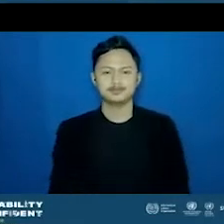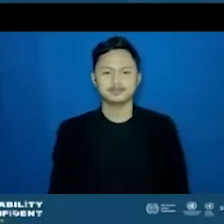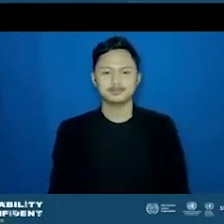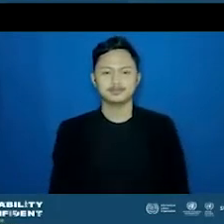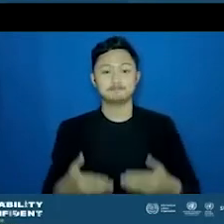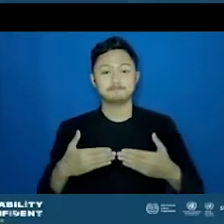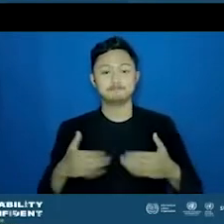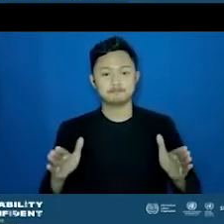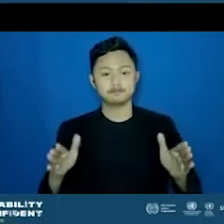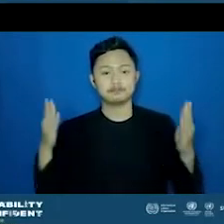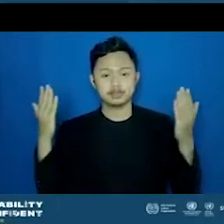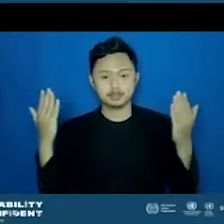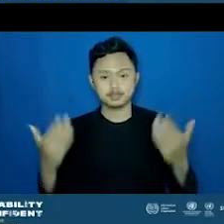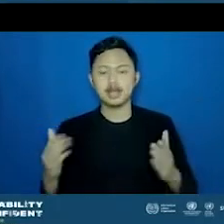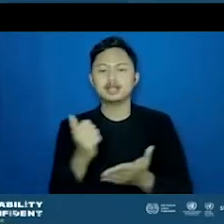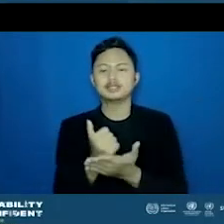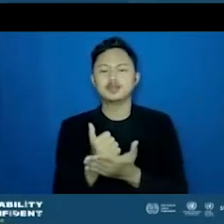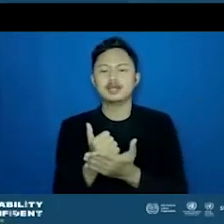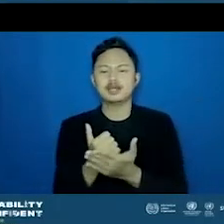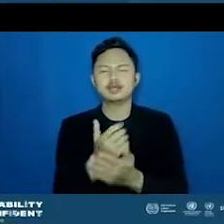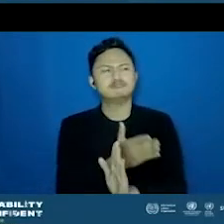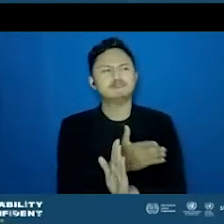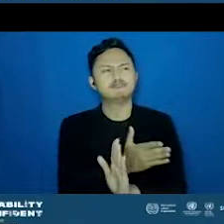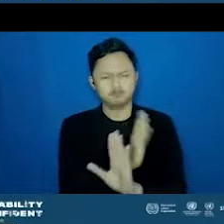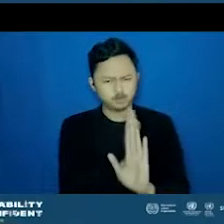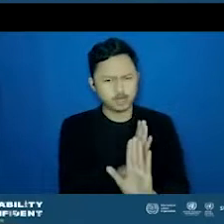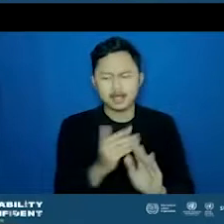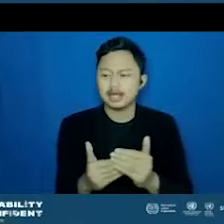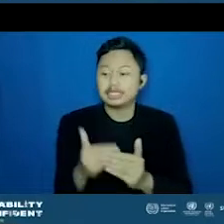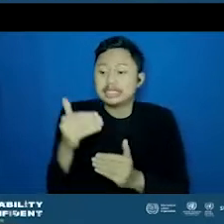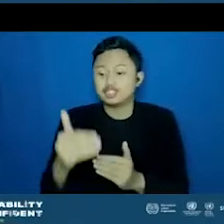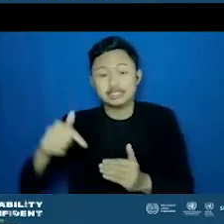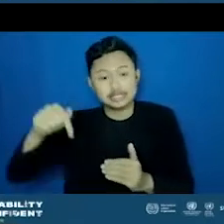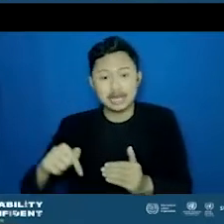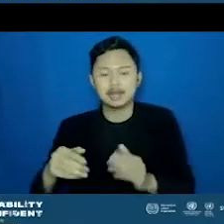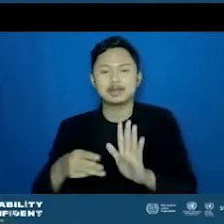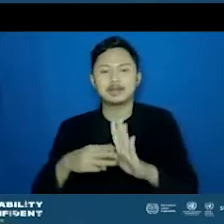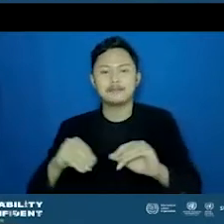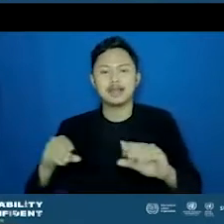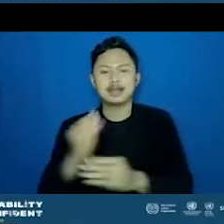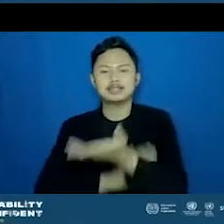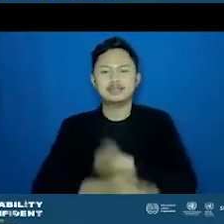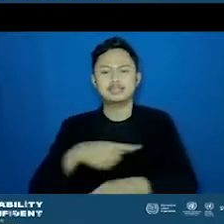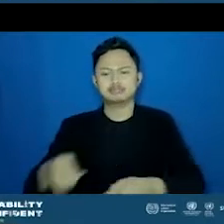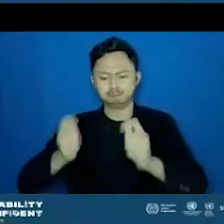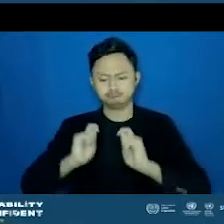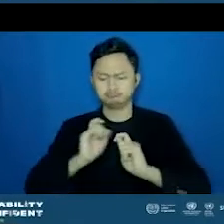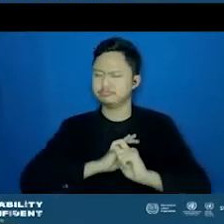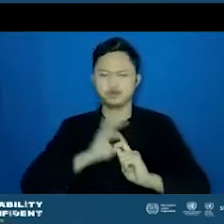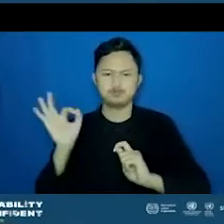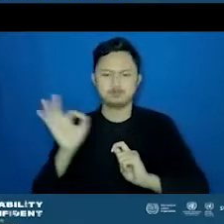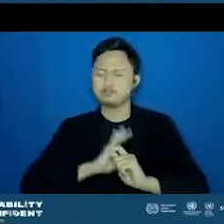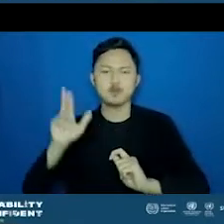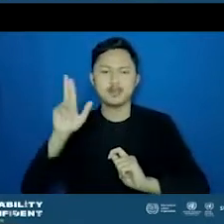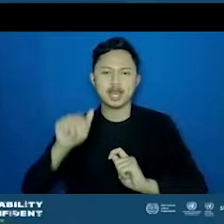Setelah itu sebenarnya belum ada pengajuan magang lagi dari teman-teman penyandang disabilitas gitu. Jadi memang untuk yang